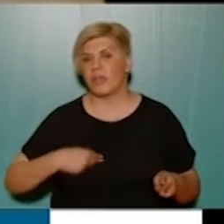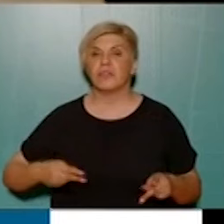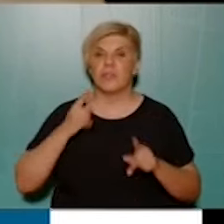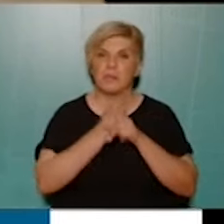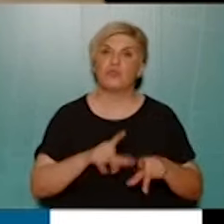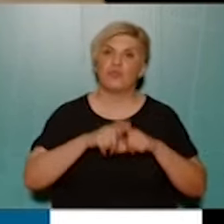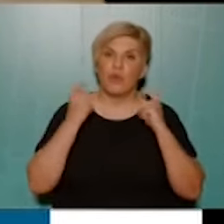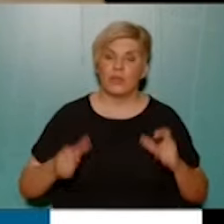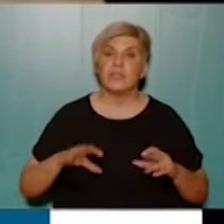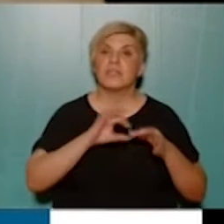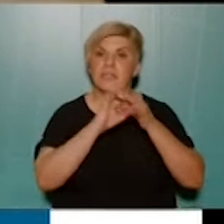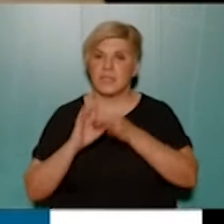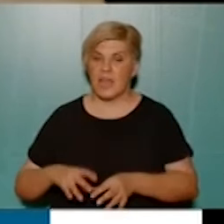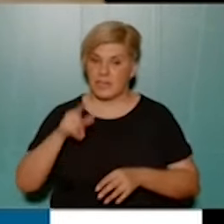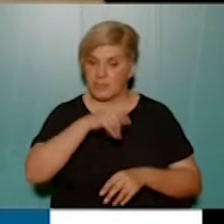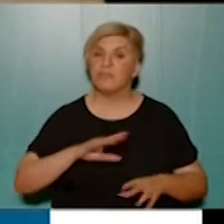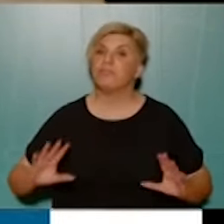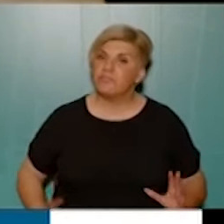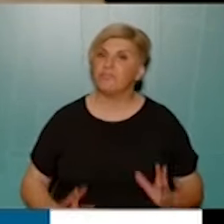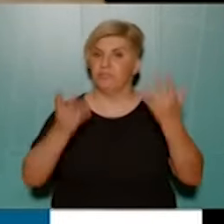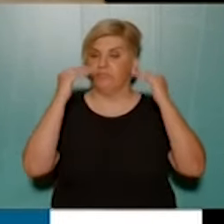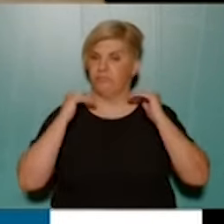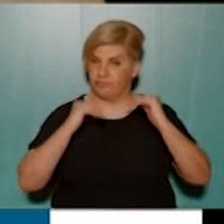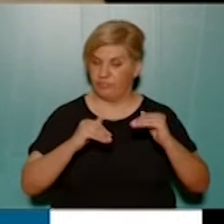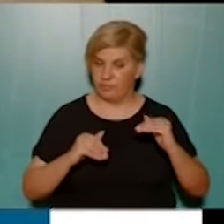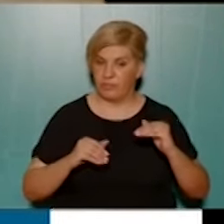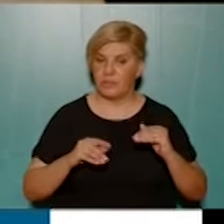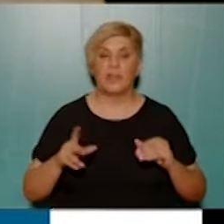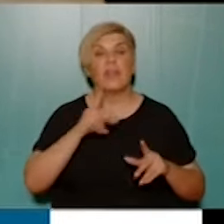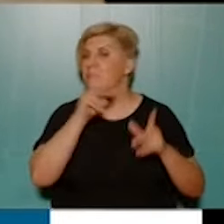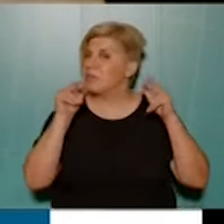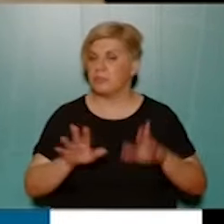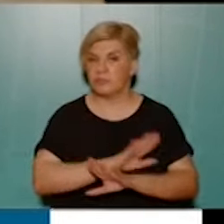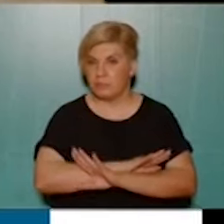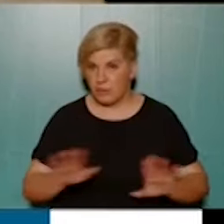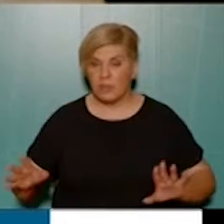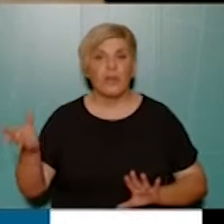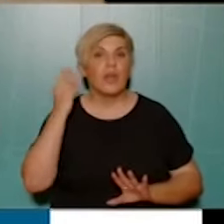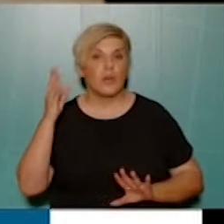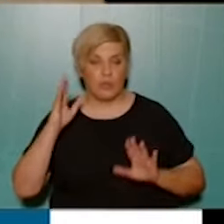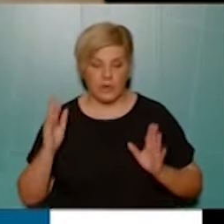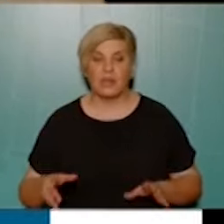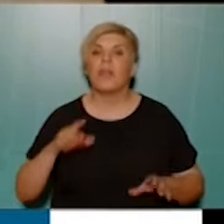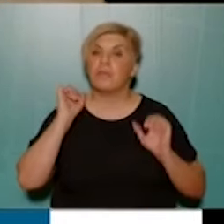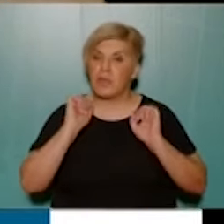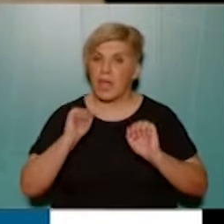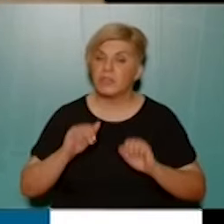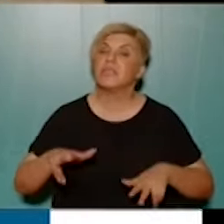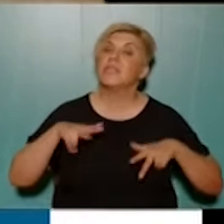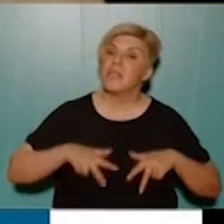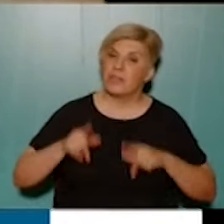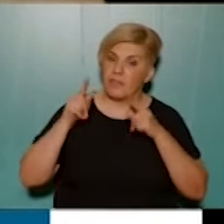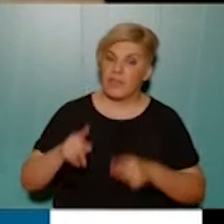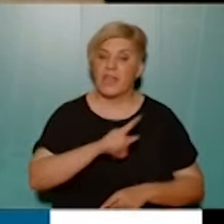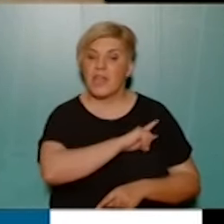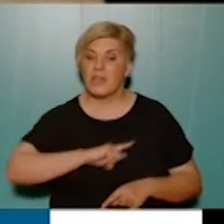συγκεκριμένων σχολείων, η συνέχιση των πολυμορφων κινητοποιήσεών τους, καμία επανάπαυση, από ό,τι και ανακούνε, ώστε να πιεστούν και η κυβέρνηση